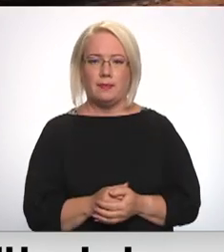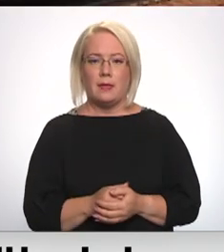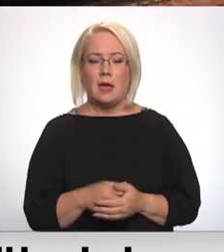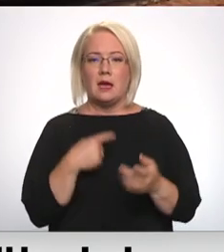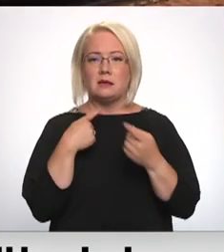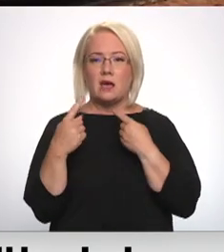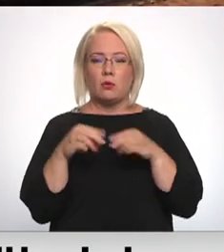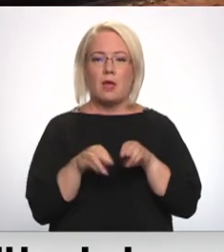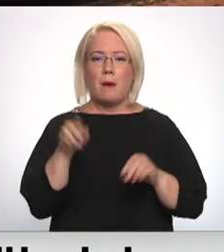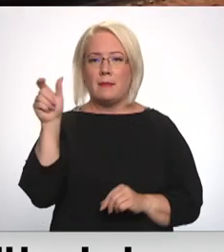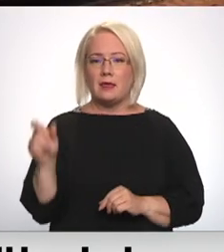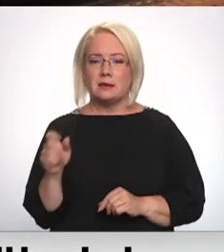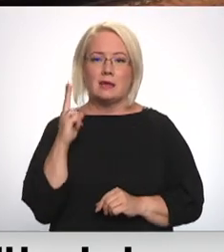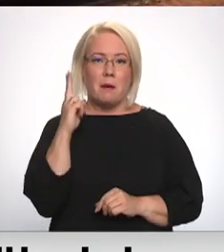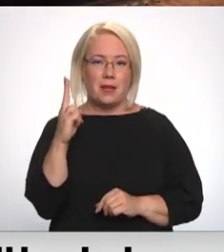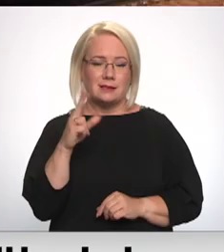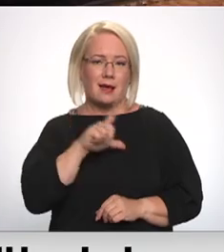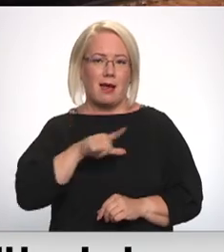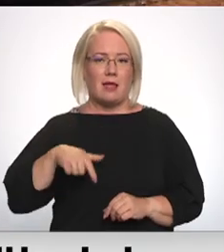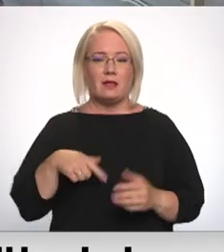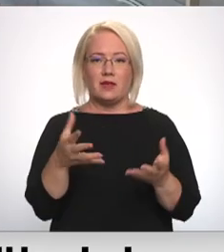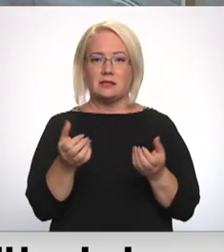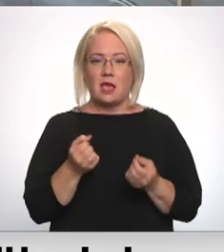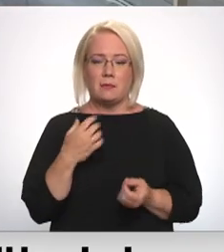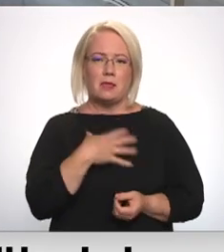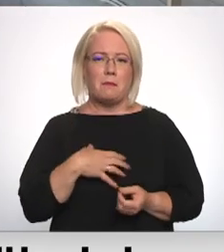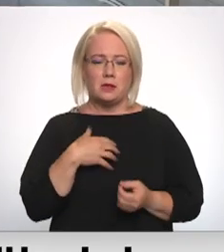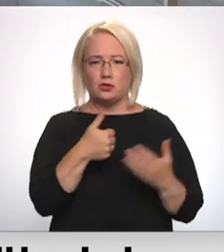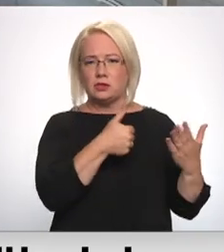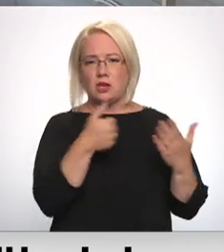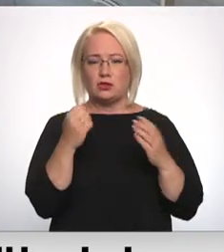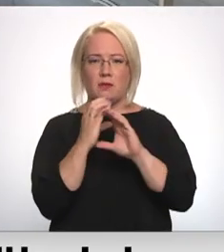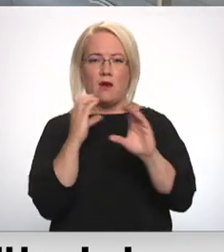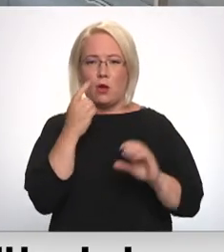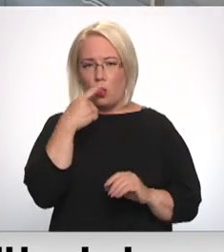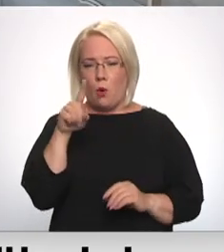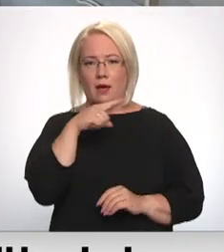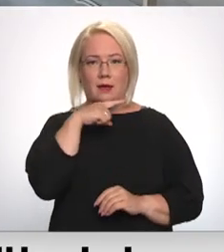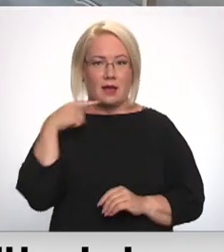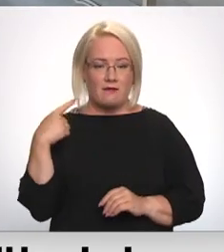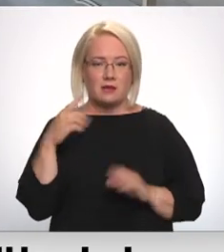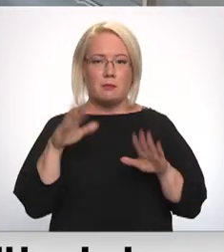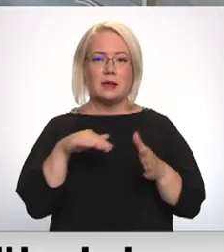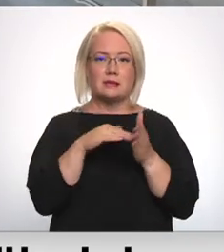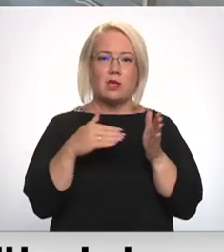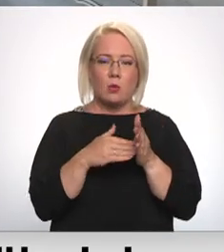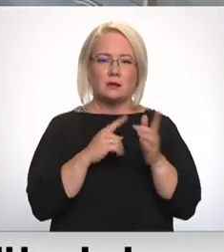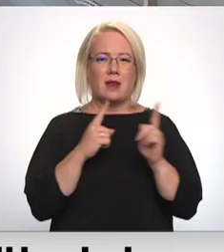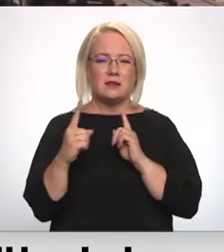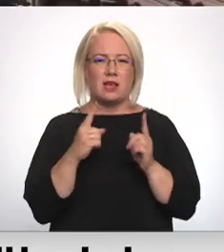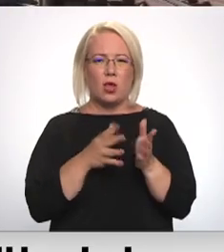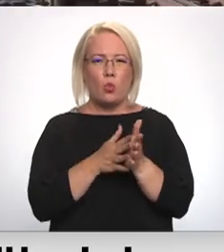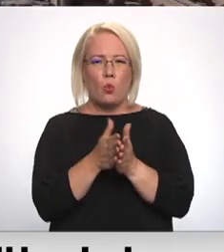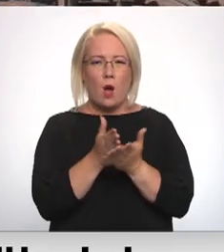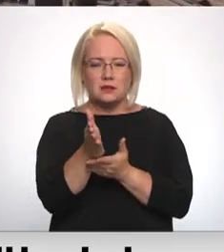Sarunā ministrs apliecināja, ka Latvija ir saņēmusi nepieciešamos 600 vagonus no Krievijas. Par situāciju tranzītu nozurē kopumā